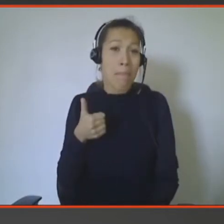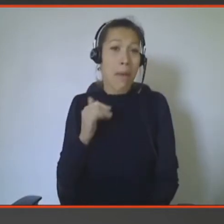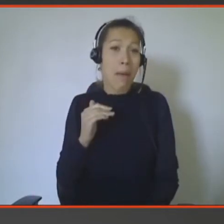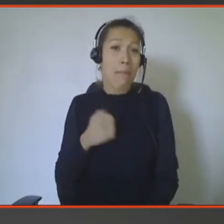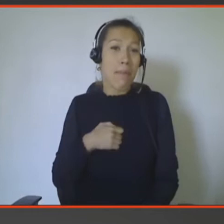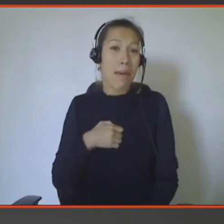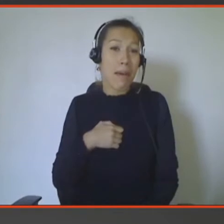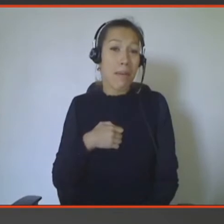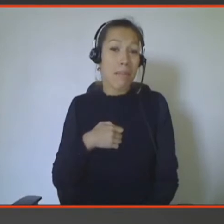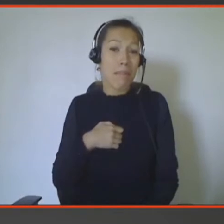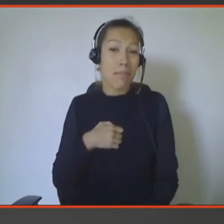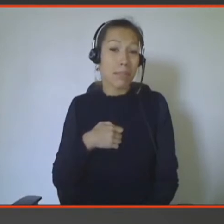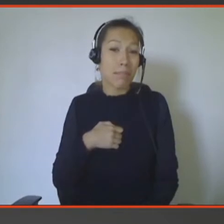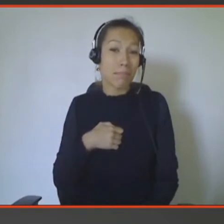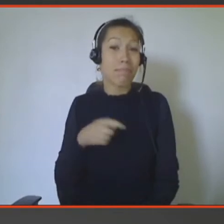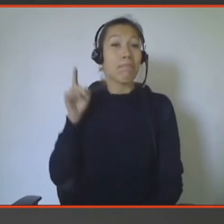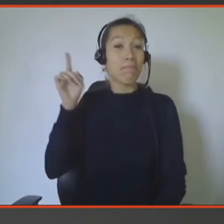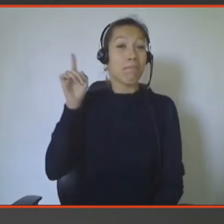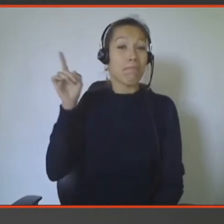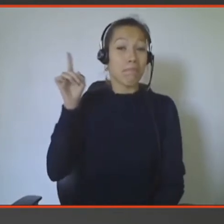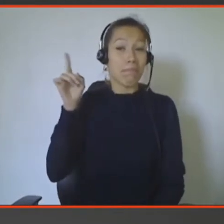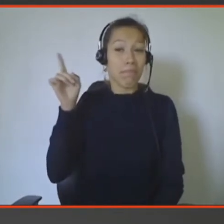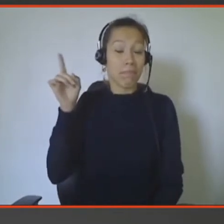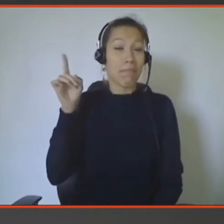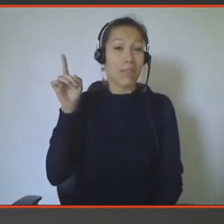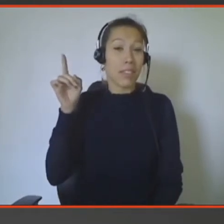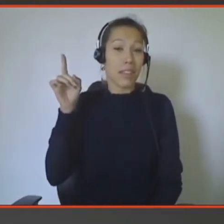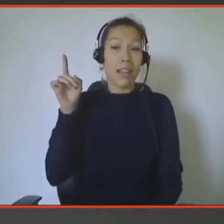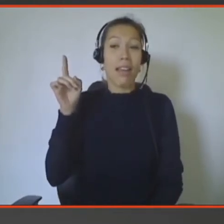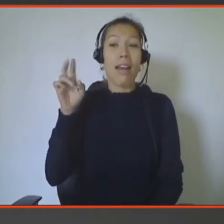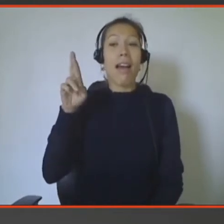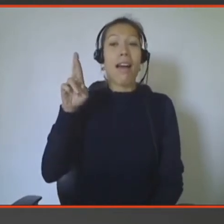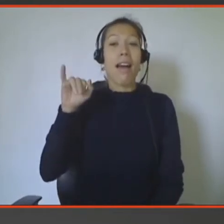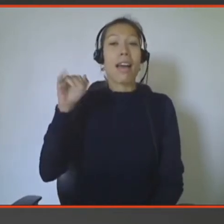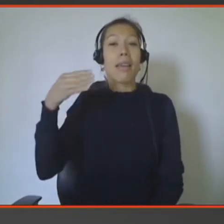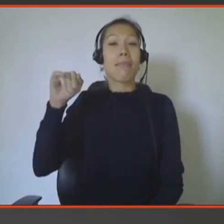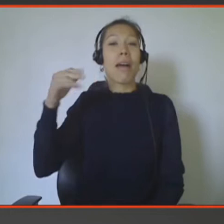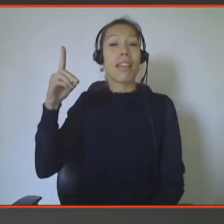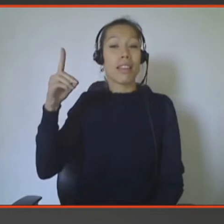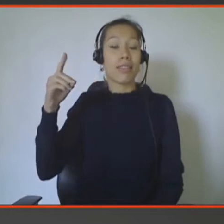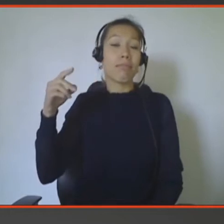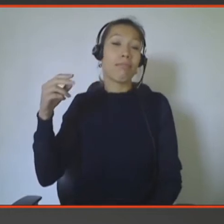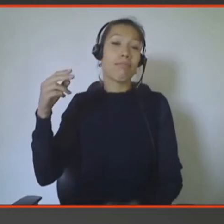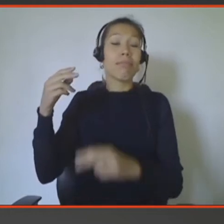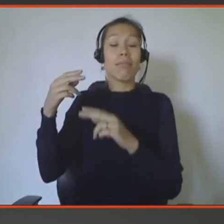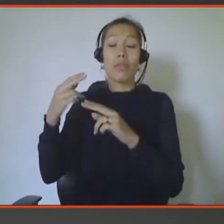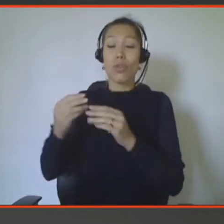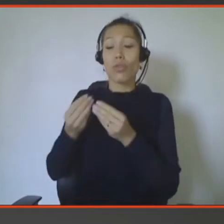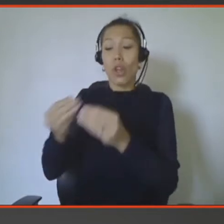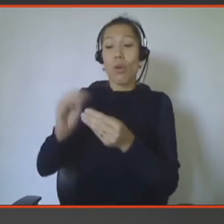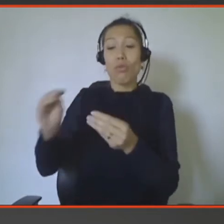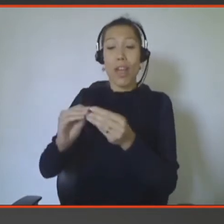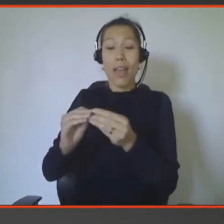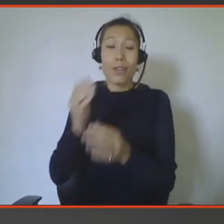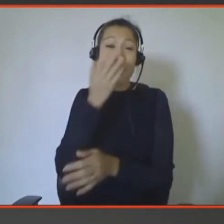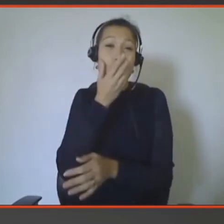Et Remind, c'est tout à fait l'exemple de cet objet, ils appellent ça Pleasurable Troublemaker, donc des agréables fauteurs de troubles. Et en fait, ce que